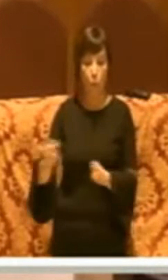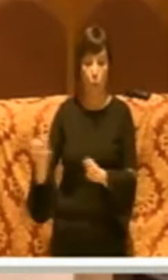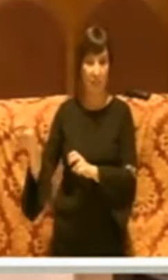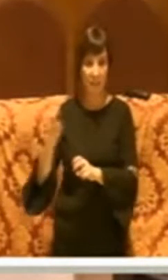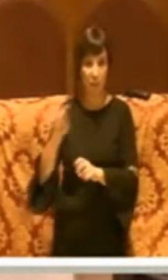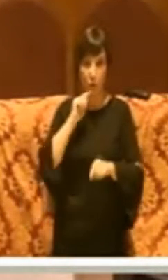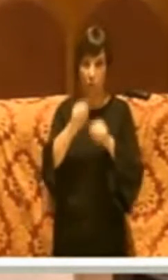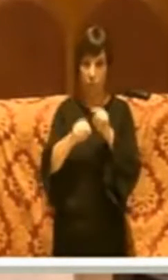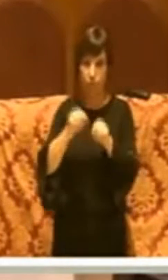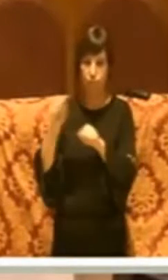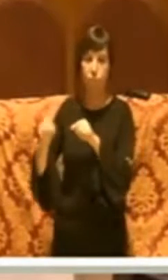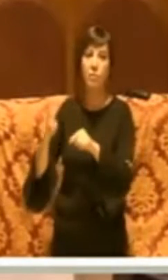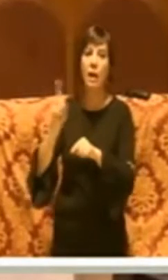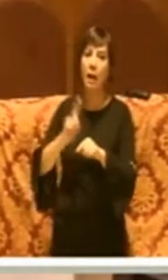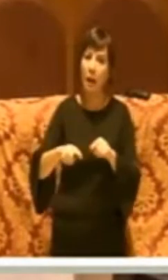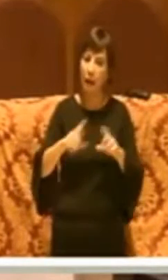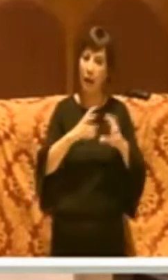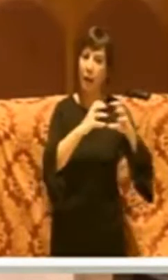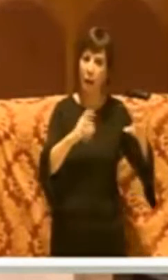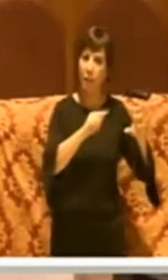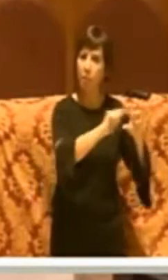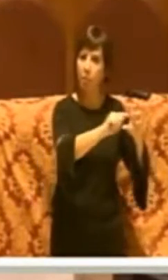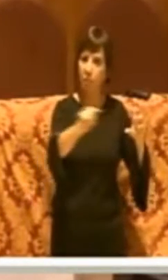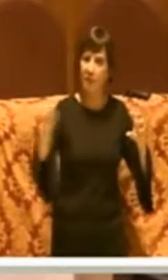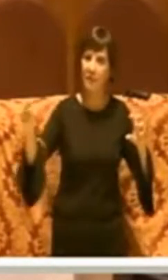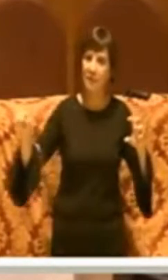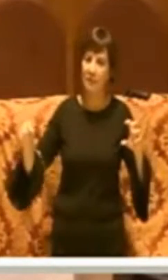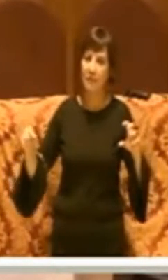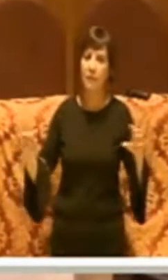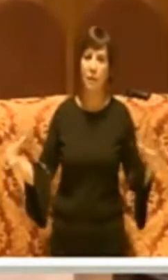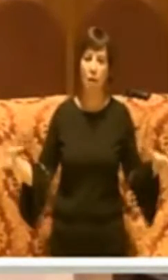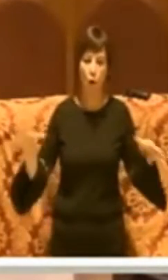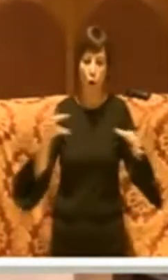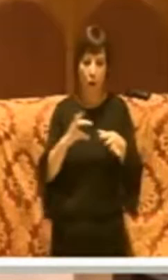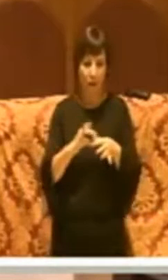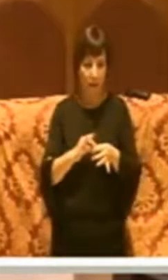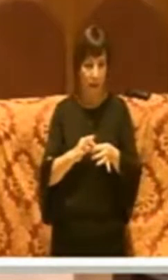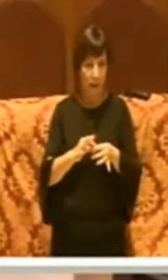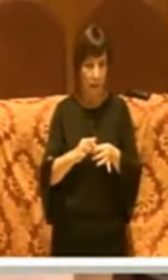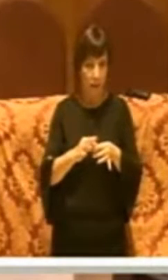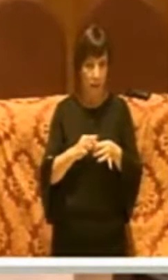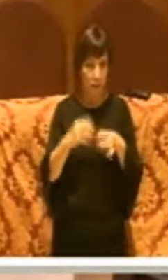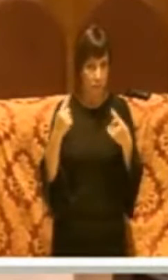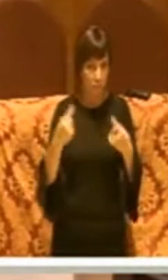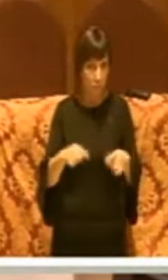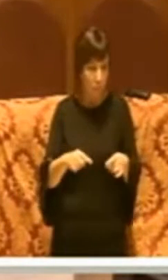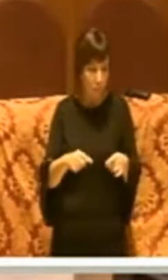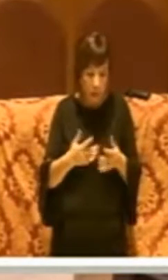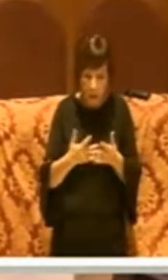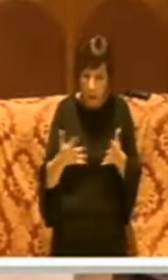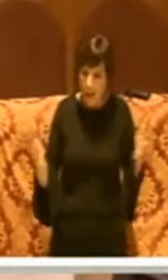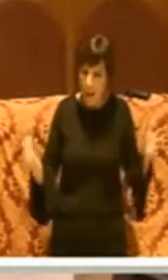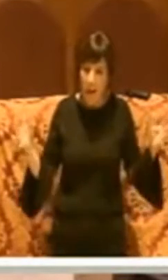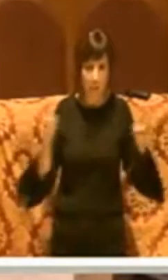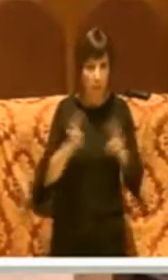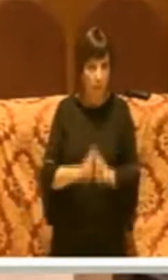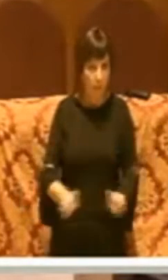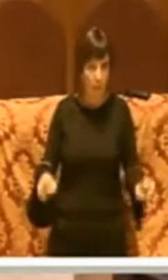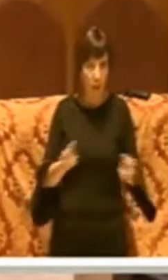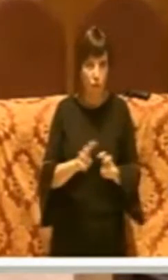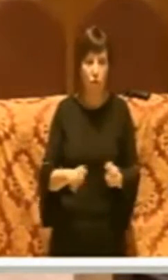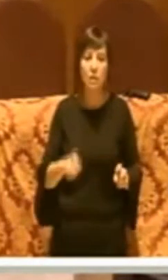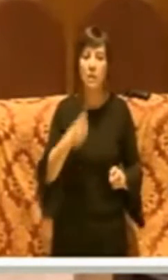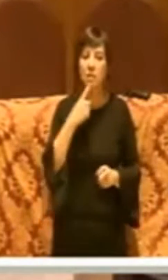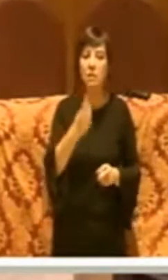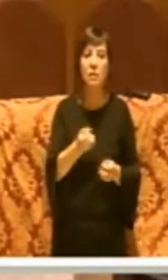dove anche le imprese che erano connesse con questa grande indagine dove